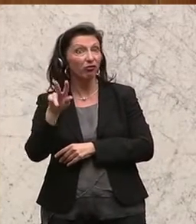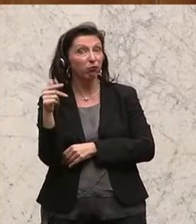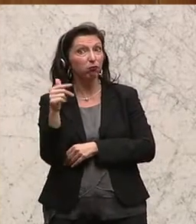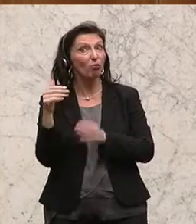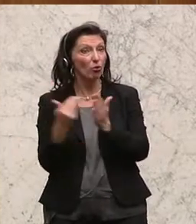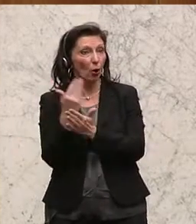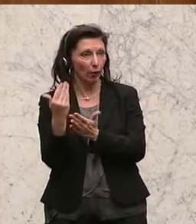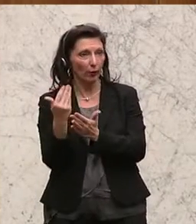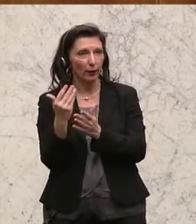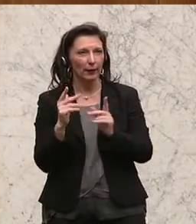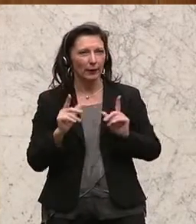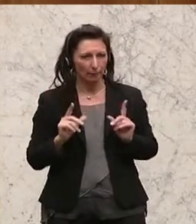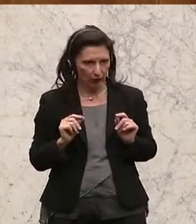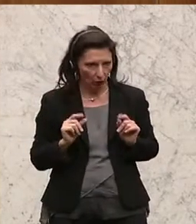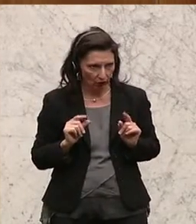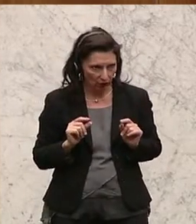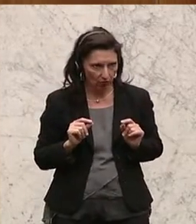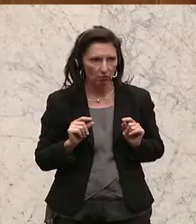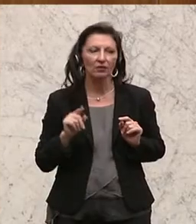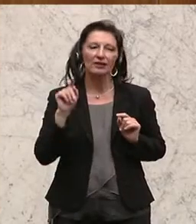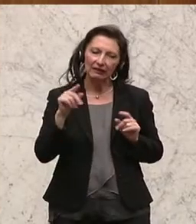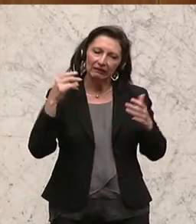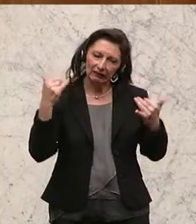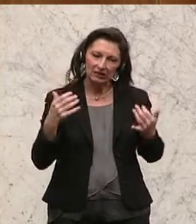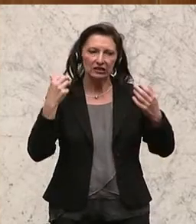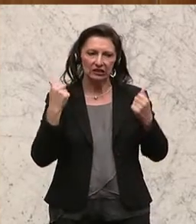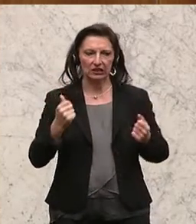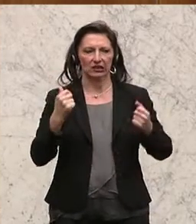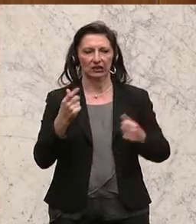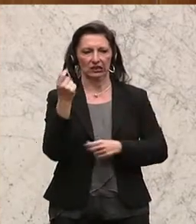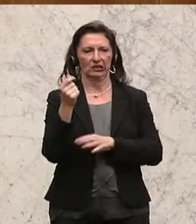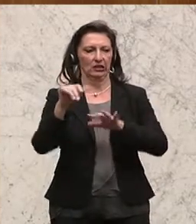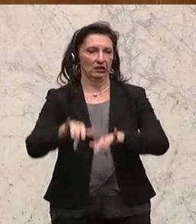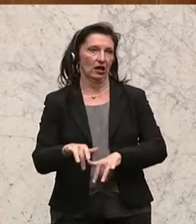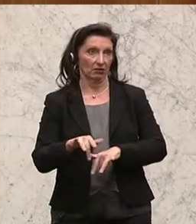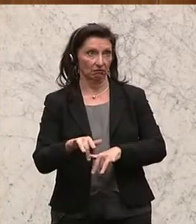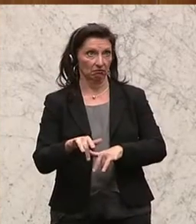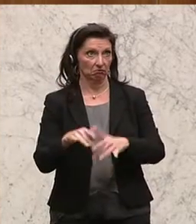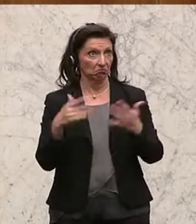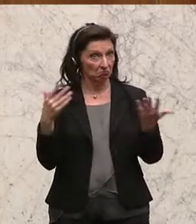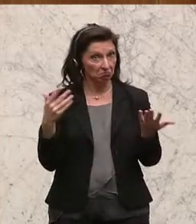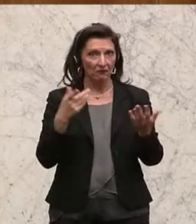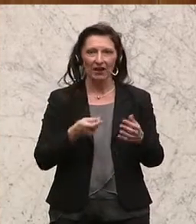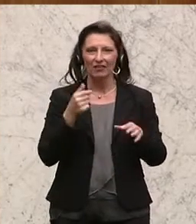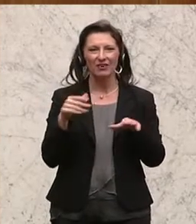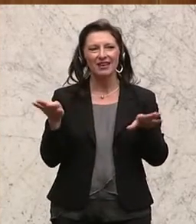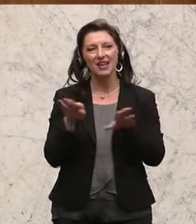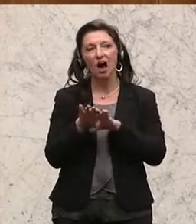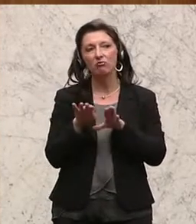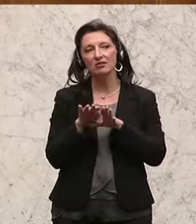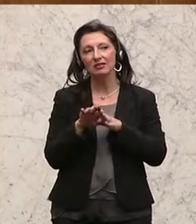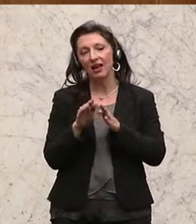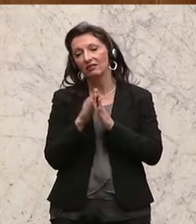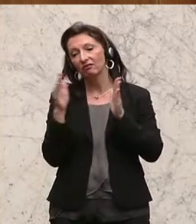wird die Finanzierung sichergestellt. Wenn man so will, werden wir in der Finanzausgleichsperiode